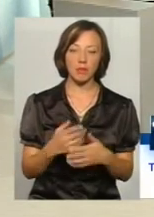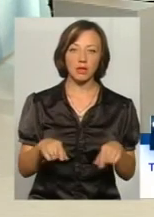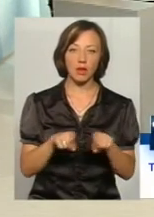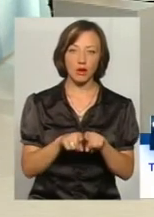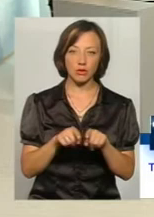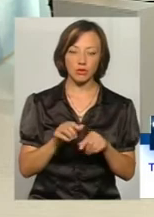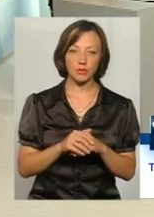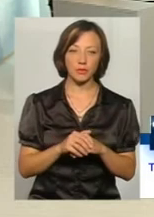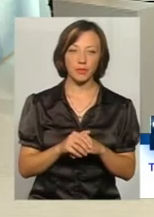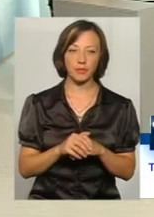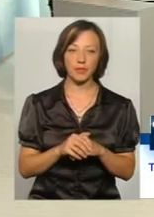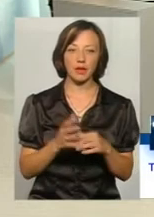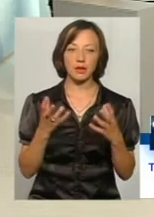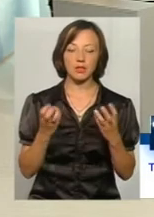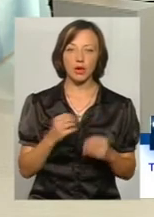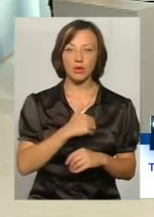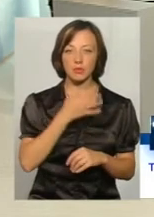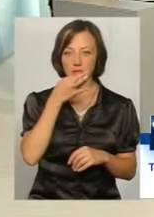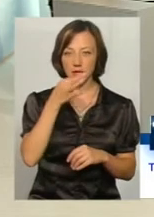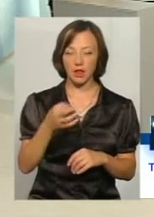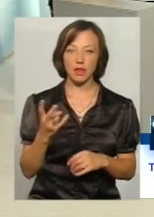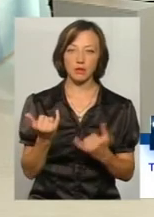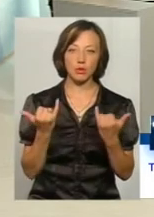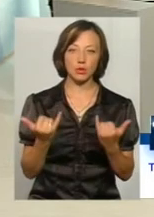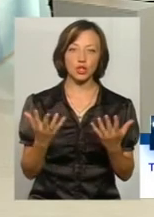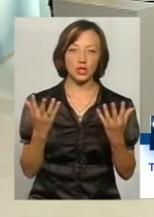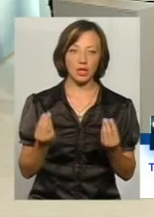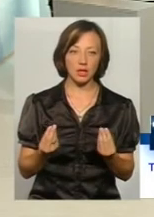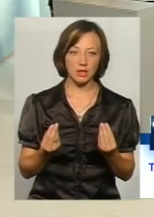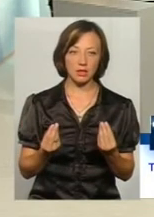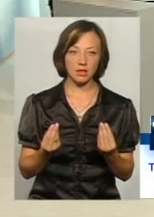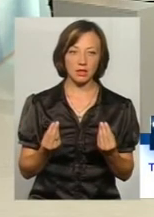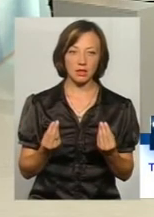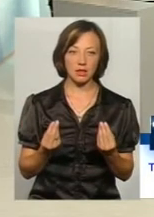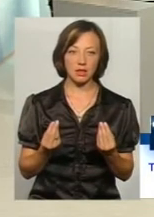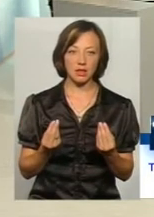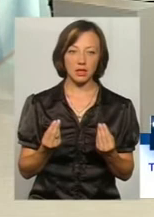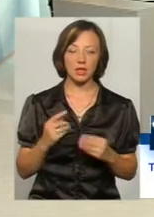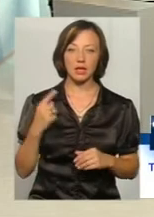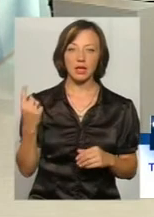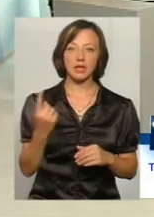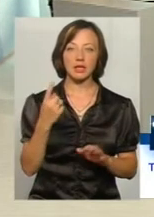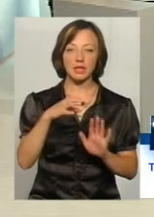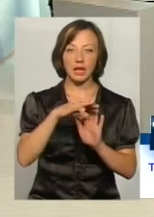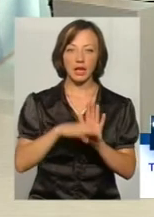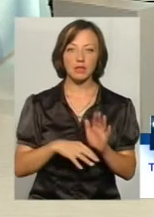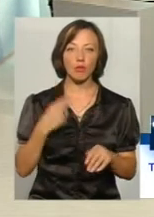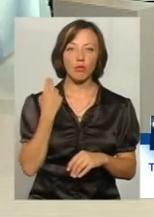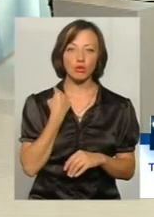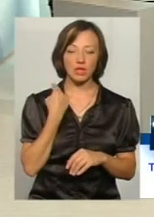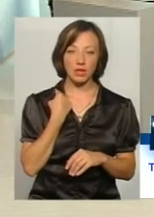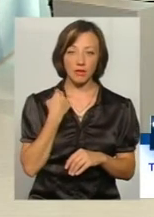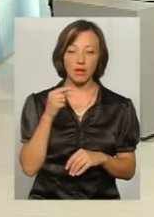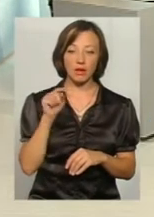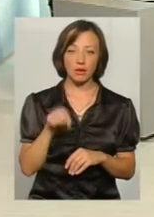цьогоріч? Хотів би зазначити, що на сьогоднішній день діє єдиний реєстр боржників. Саме до